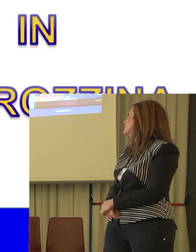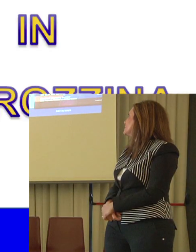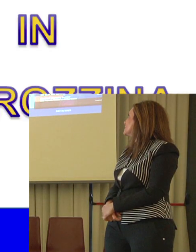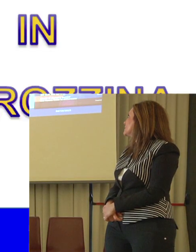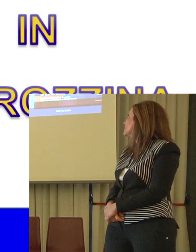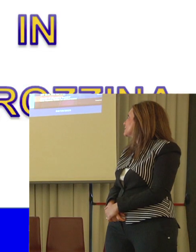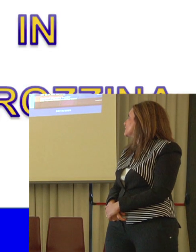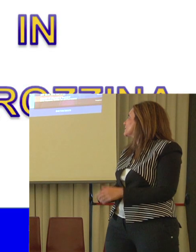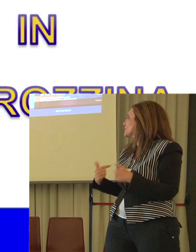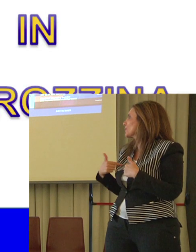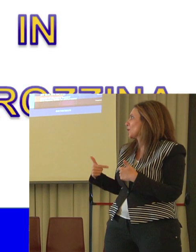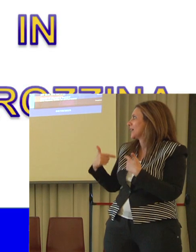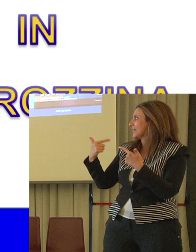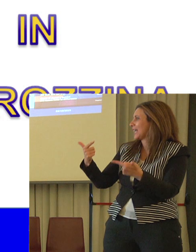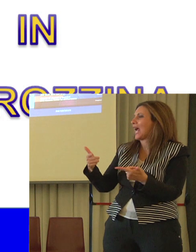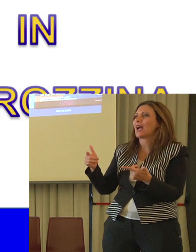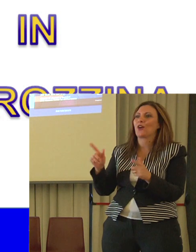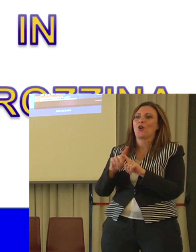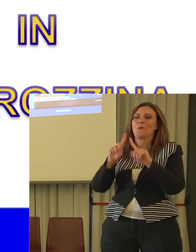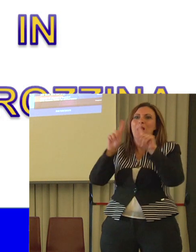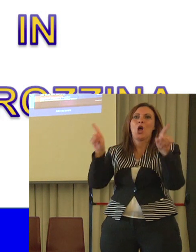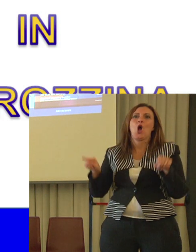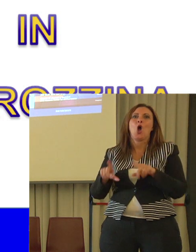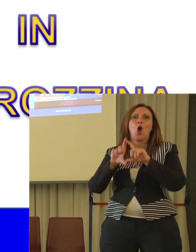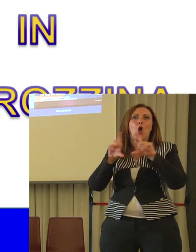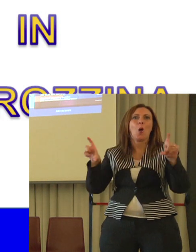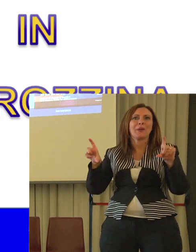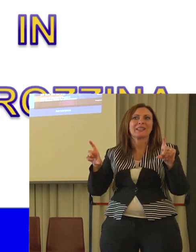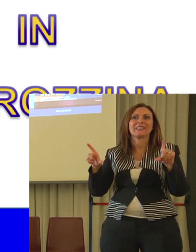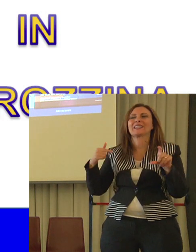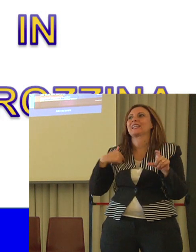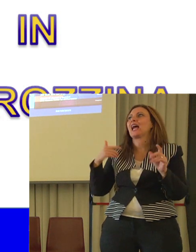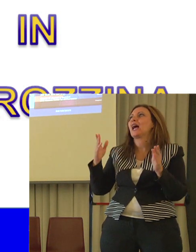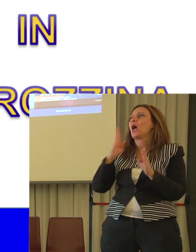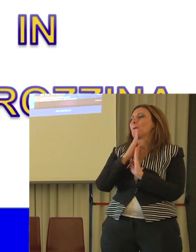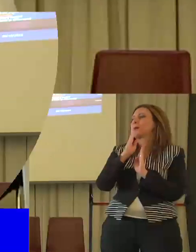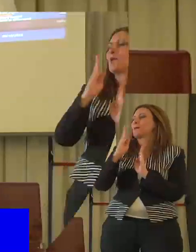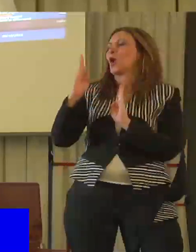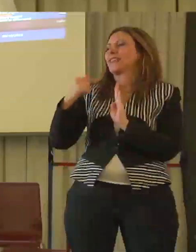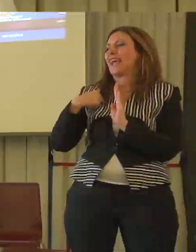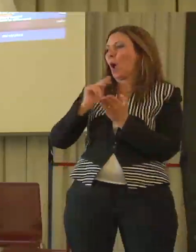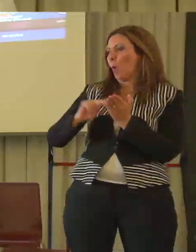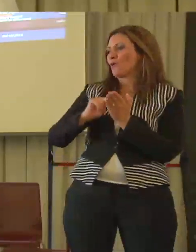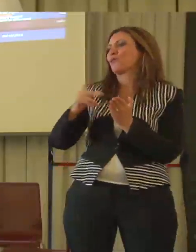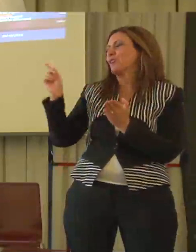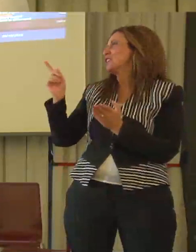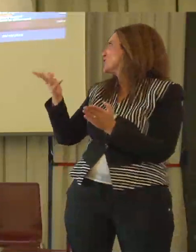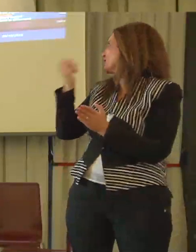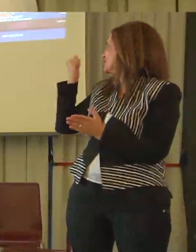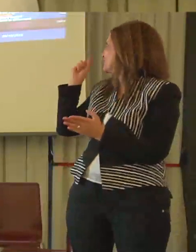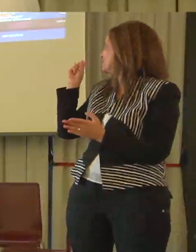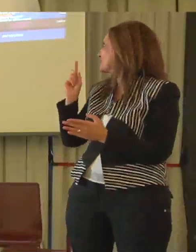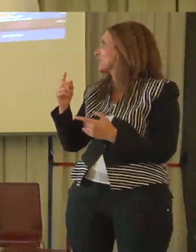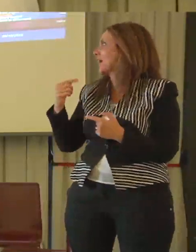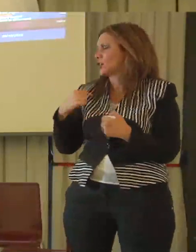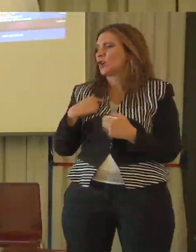E qui gli ho regalato questa bella copertina che ormai fa parte della mia cara biblioteca che ho in ufficio. Ora volevo continuare